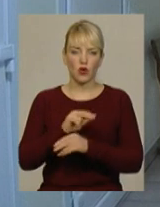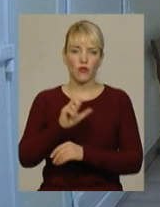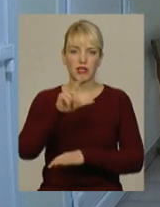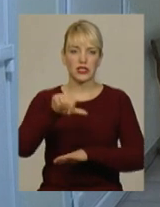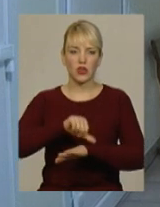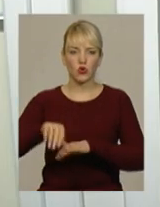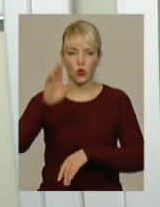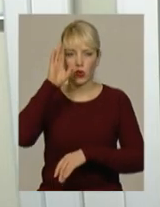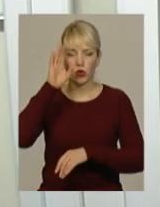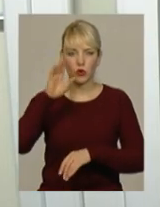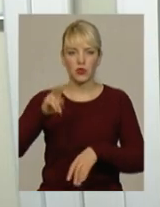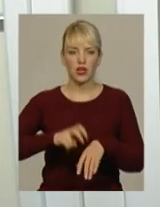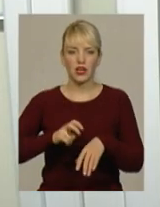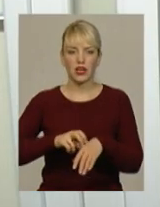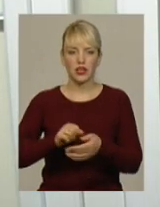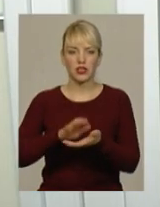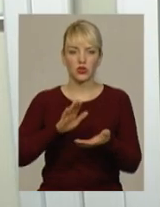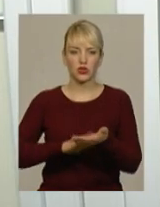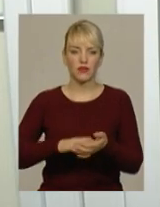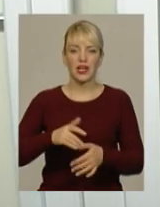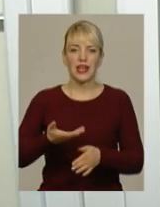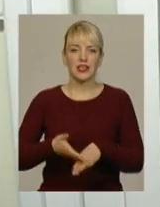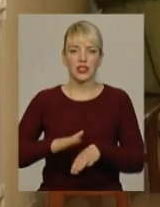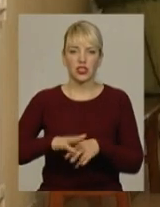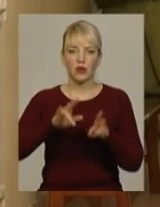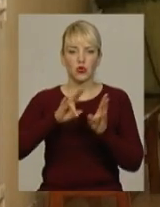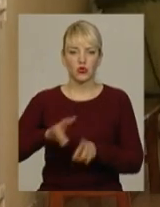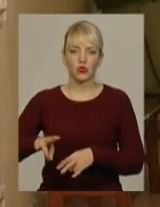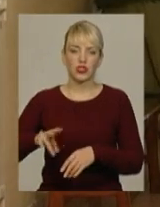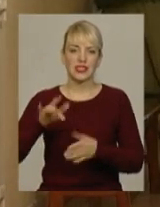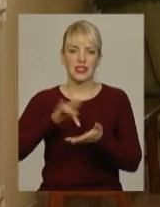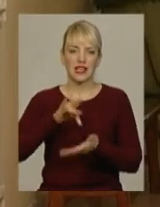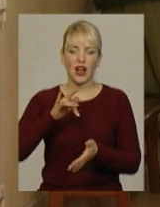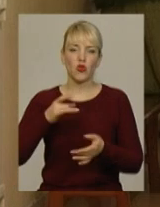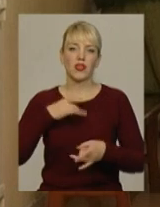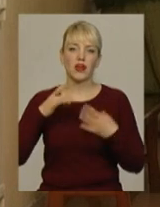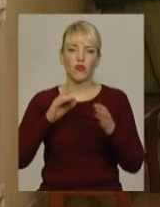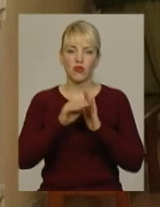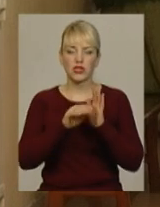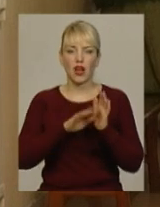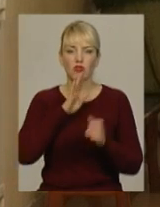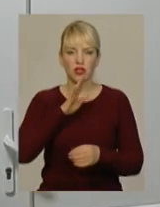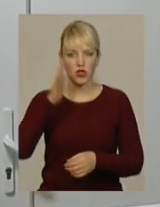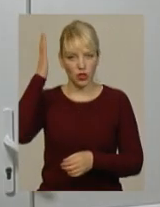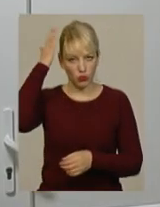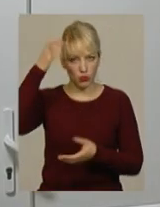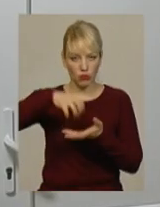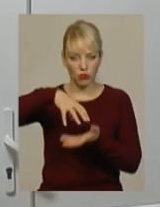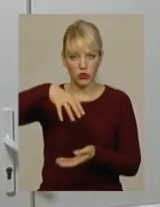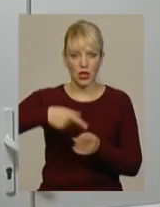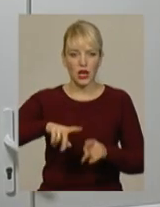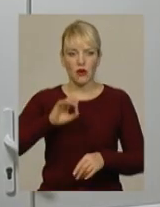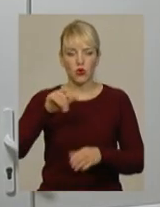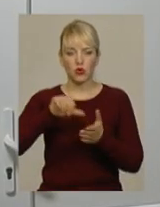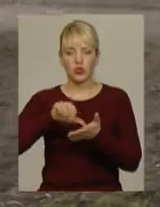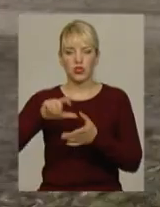У хлопчика лікарі діагностували тяжке пошкодження центральної нервової системи, а у дівчинки – пухлину мозку. До участі у